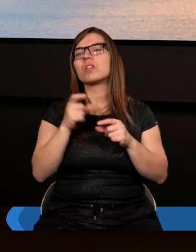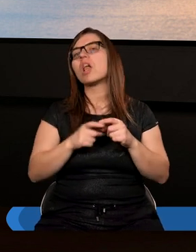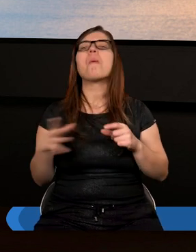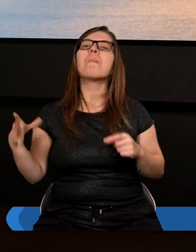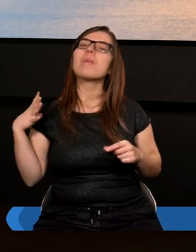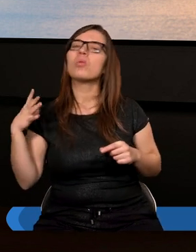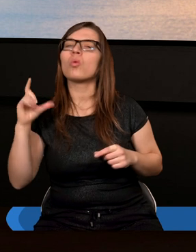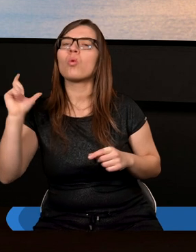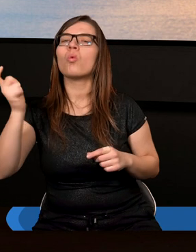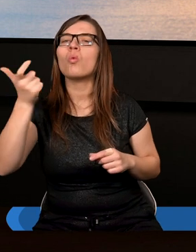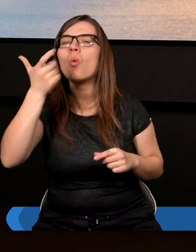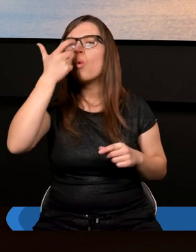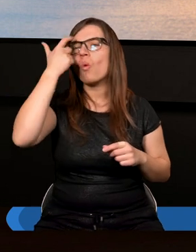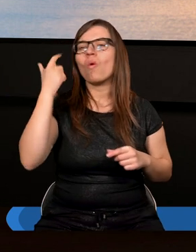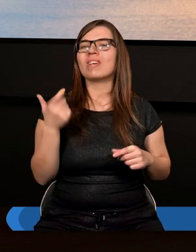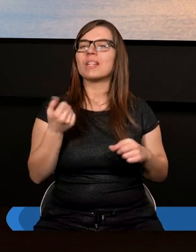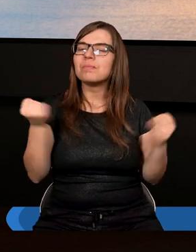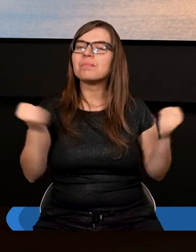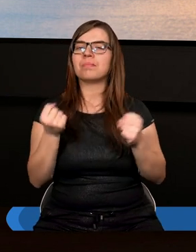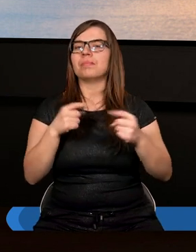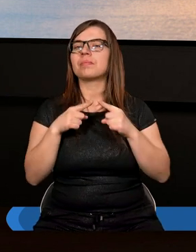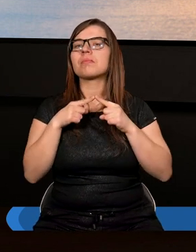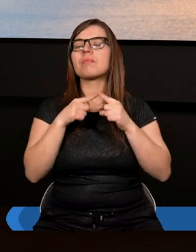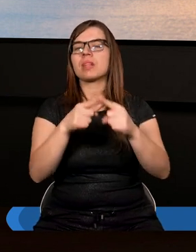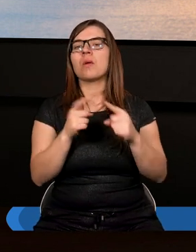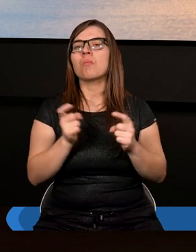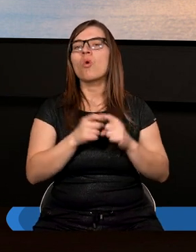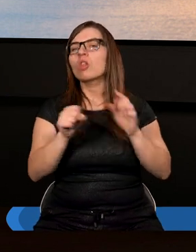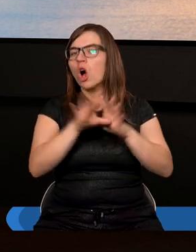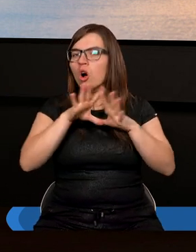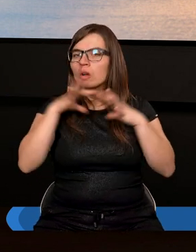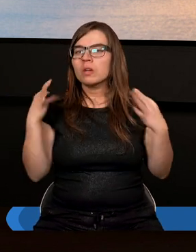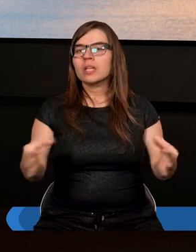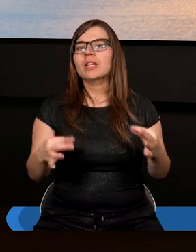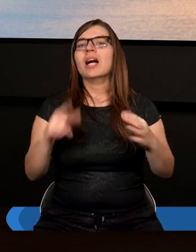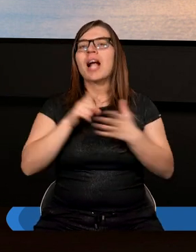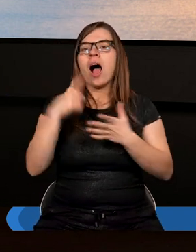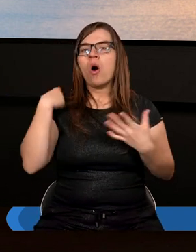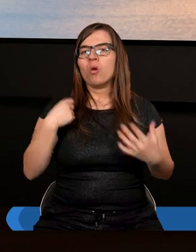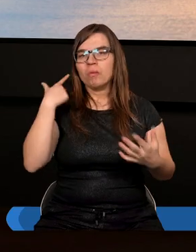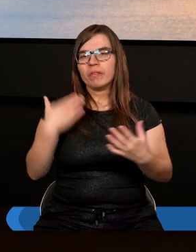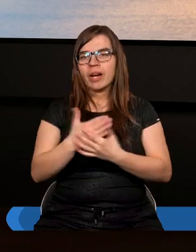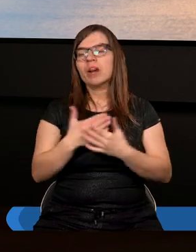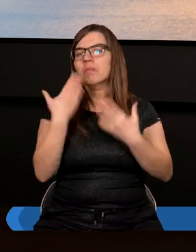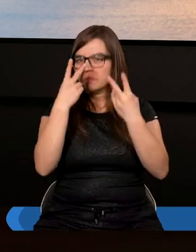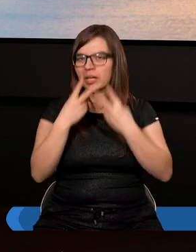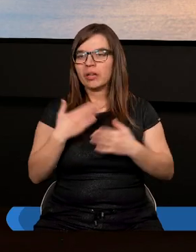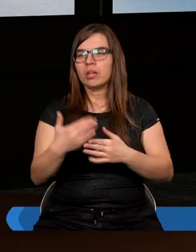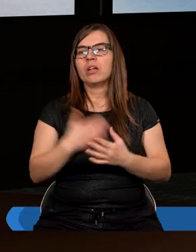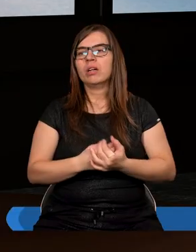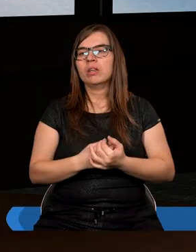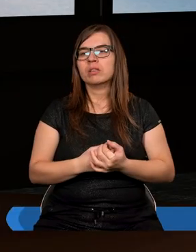czymś głównym, centralnym, bardzo ważnym i pozostaje do dzisiaj dla osób wierzących. Bardzo proszę o przeczytanie.